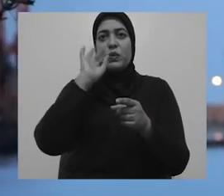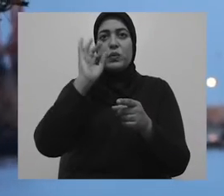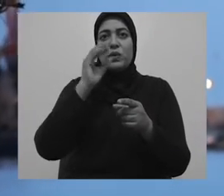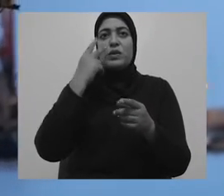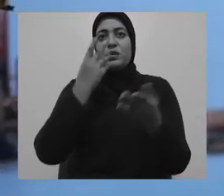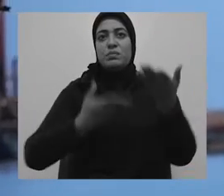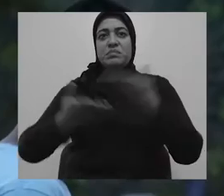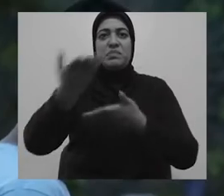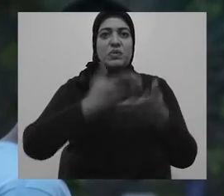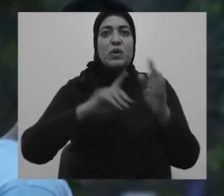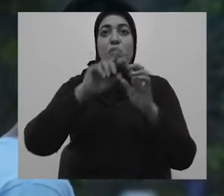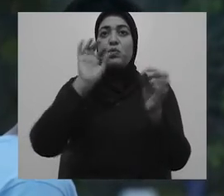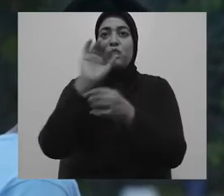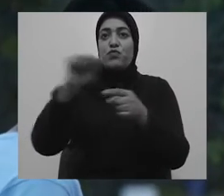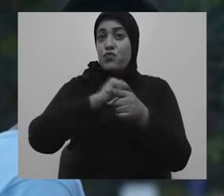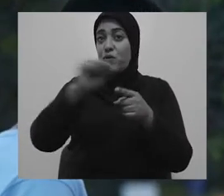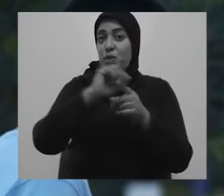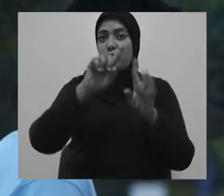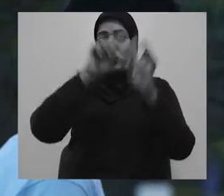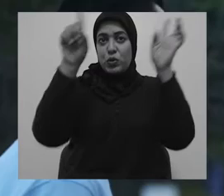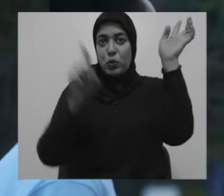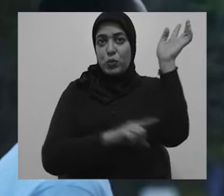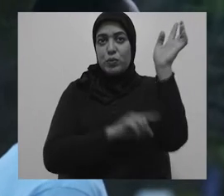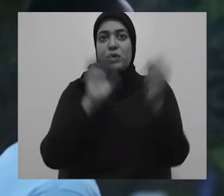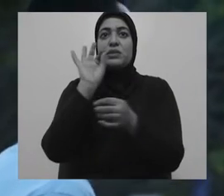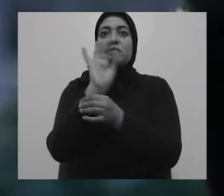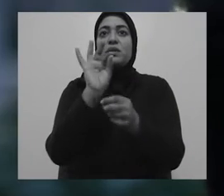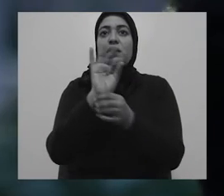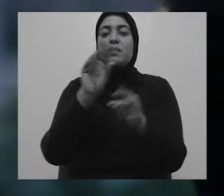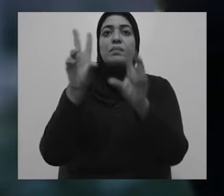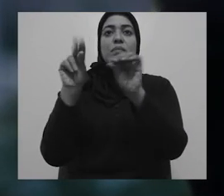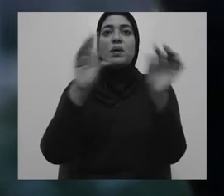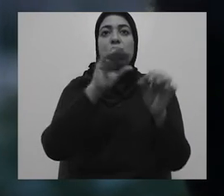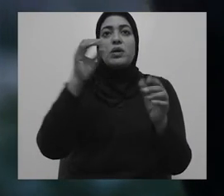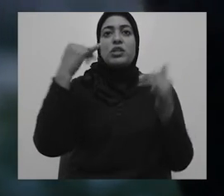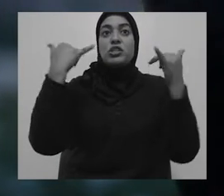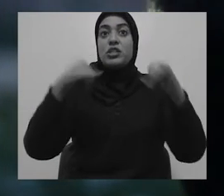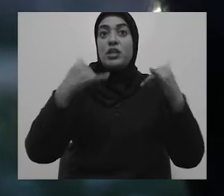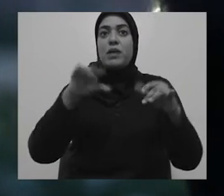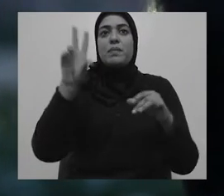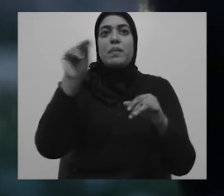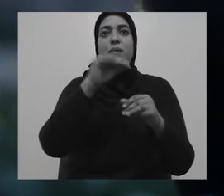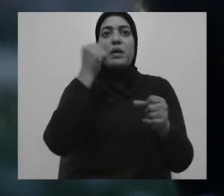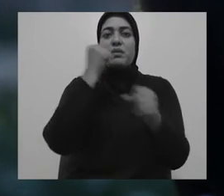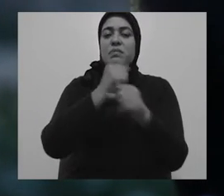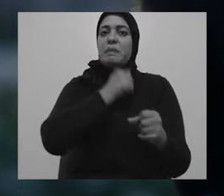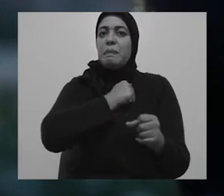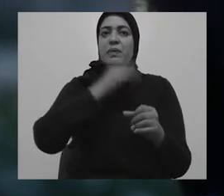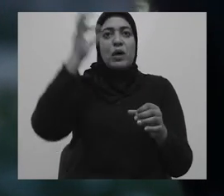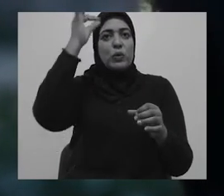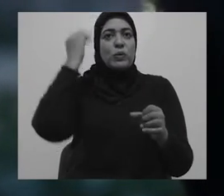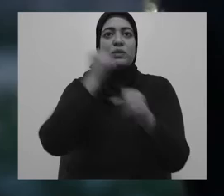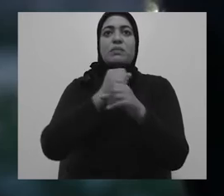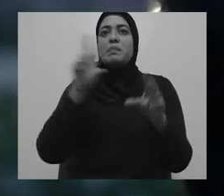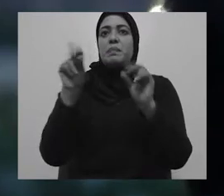Tunisie pour une formation qui a duré à peu près une semaine. Ensuite, il y eu le retour en Algérie où tout a